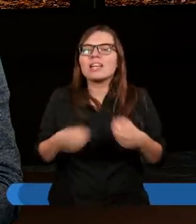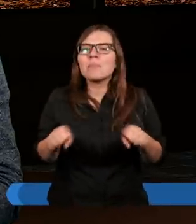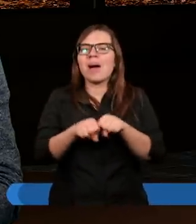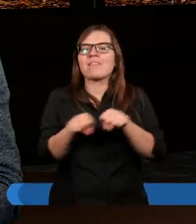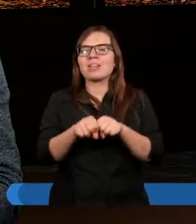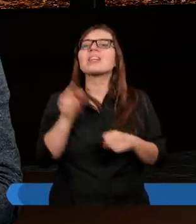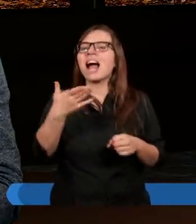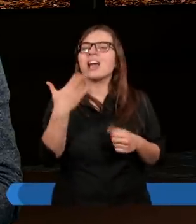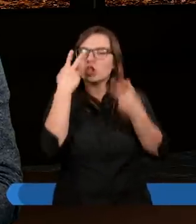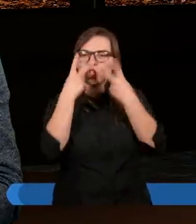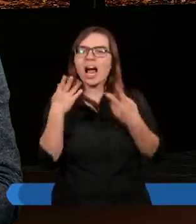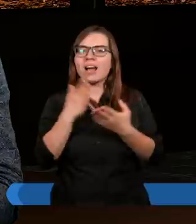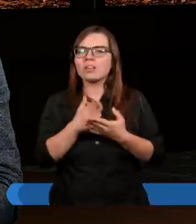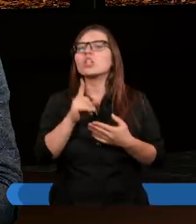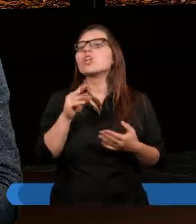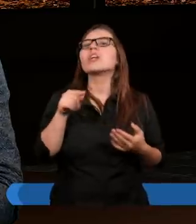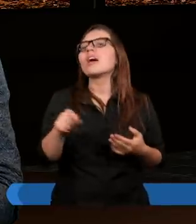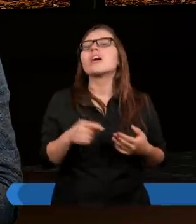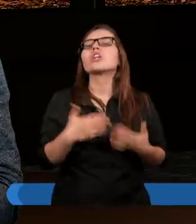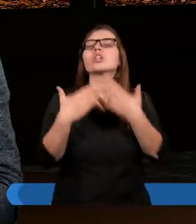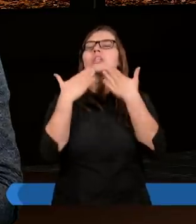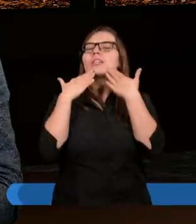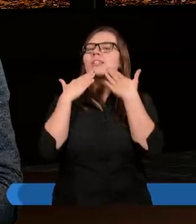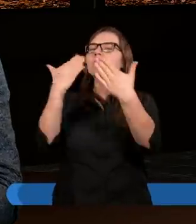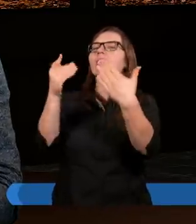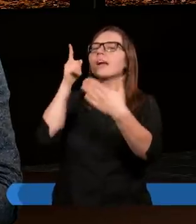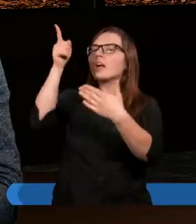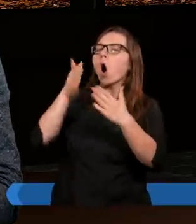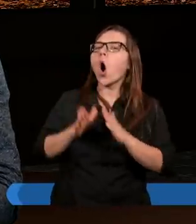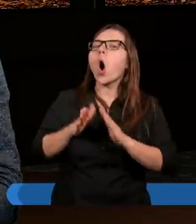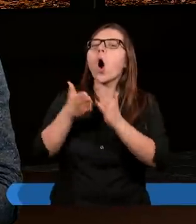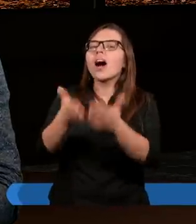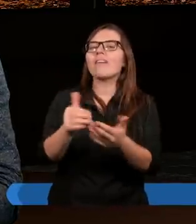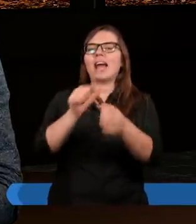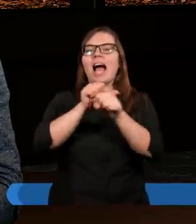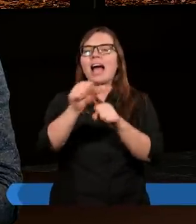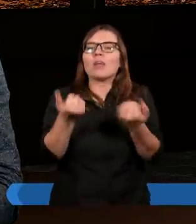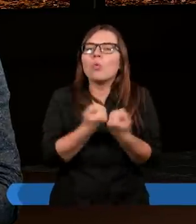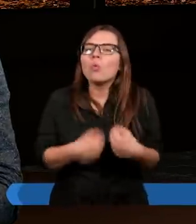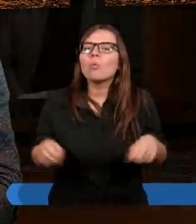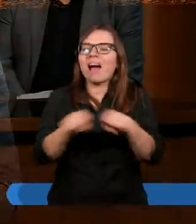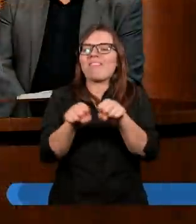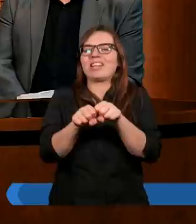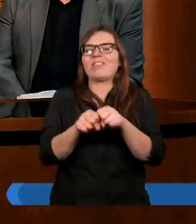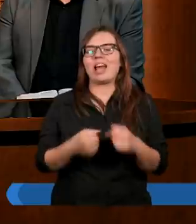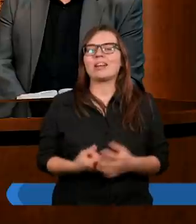do zbawienia. Tak jak czytaliśmy, że dzięki Jego ofierze jesteśmy usprawiedliwiemi.